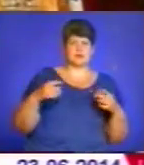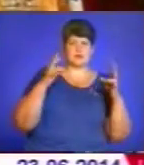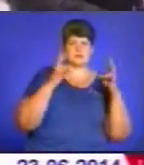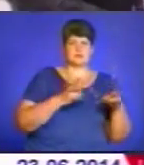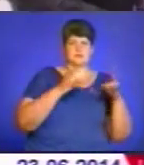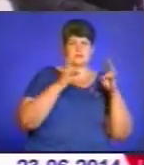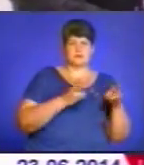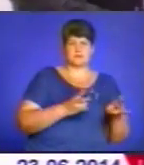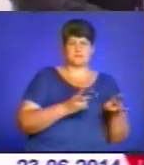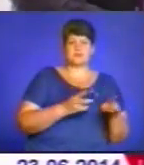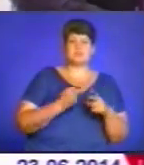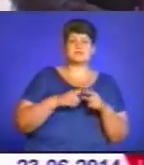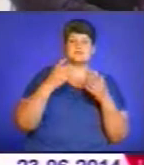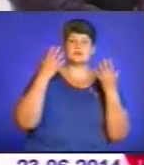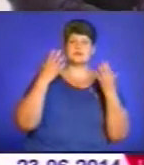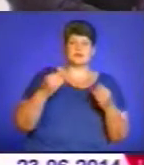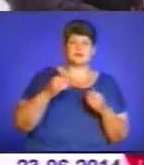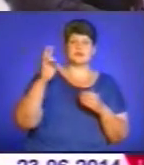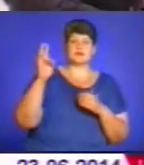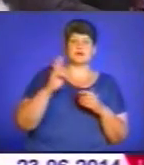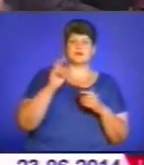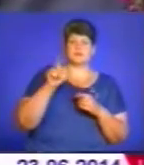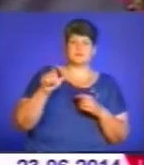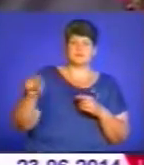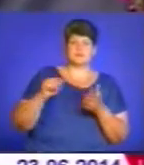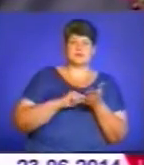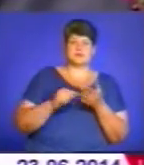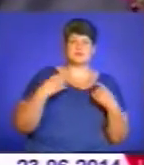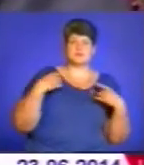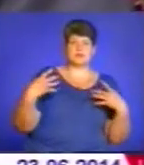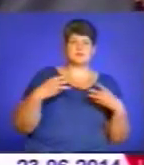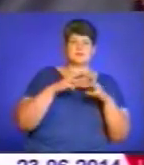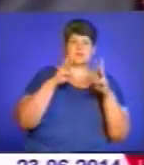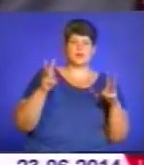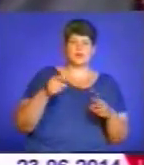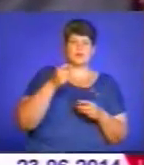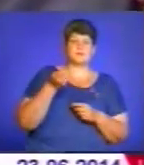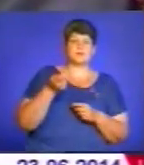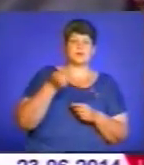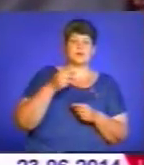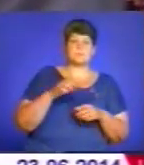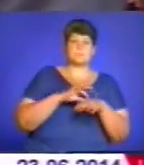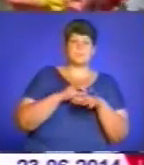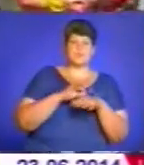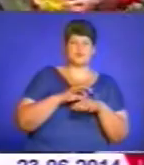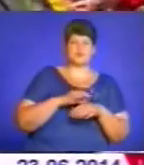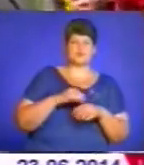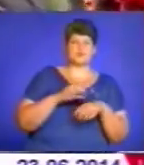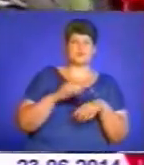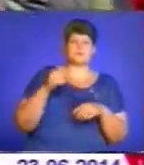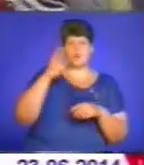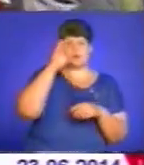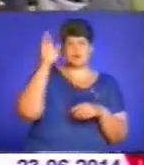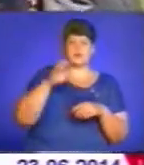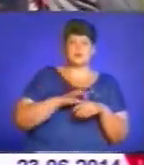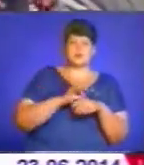У цей день християни також відзначили свято Пресвятої Євхаристії або, як в народі кажуть, Божого тіла. Після Божественої